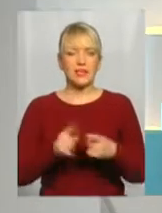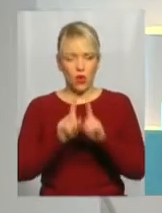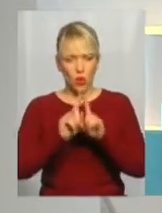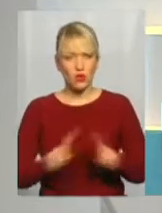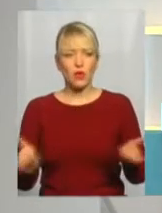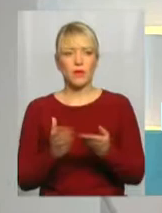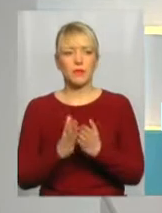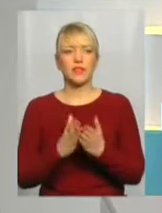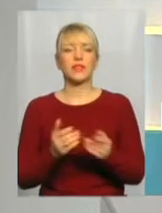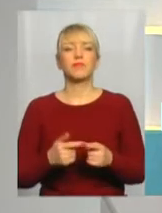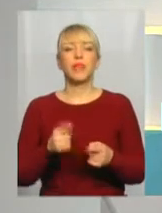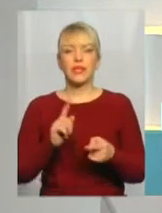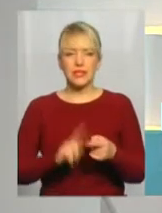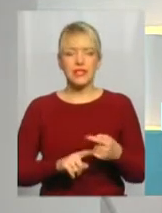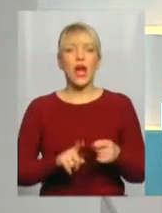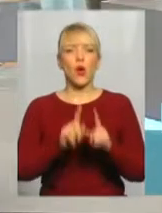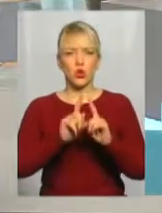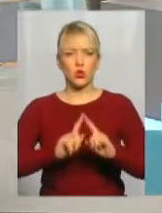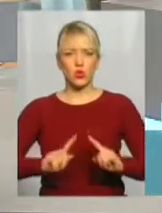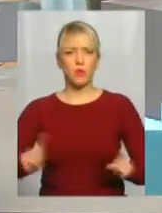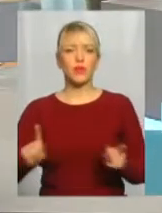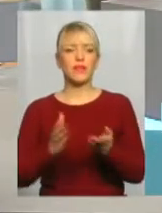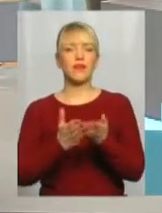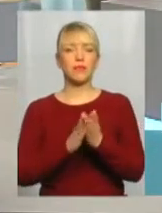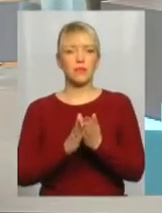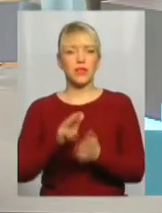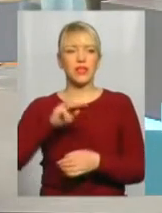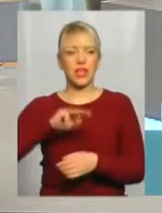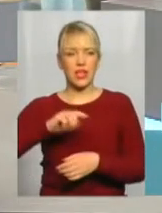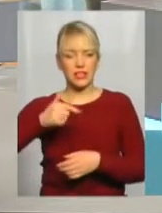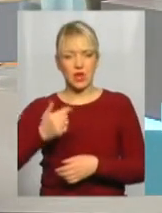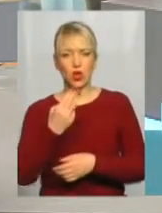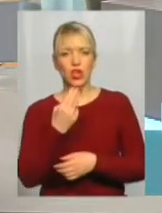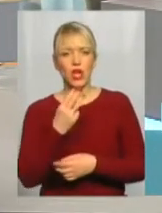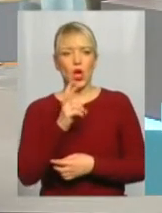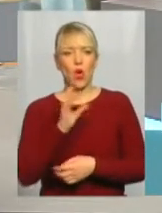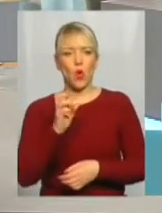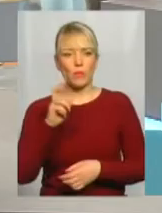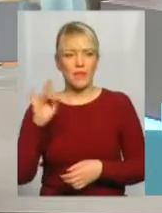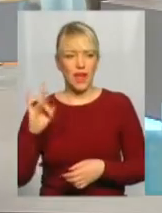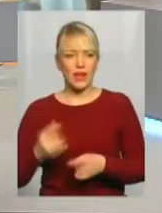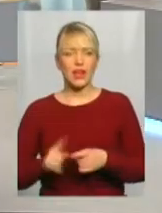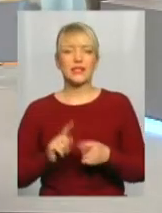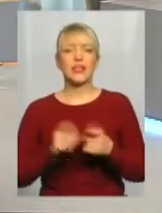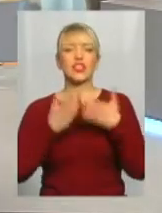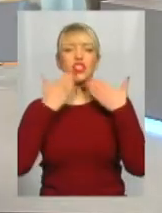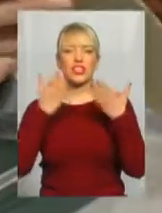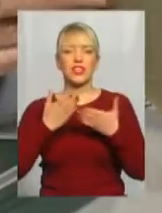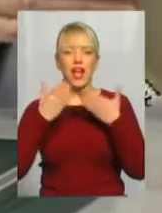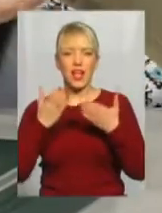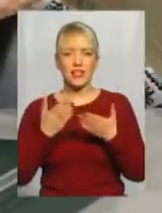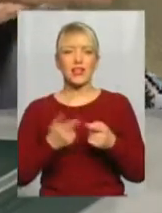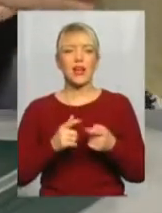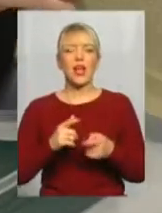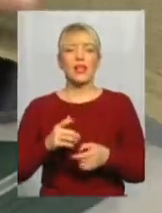особливі примірники Тарасового кобзаря, це із читальні Народного дому Хмельницької просвіти.